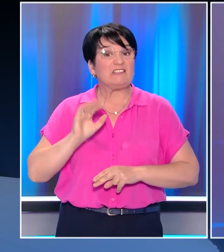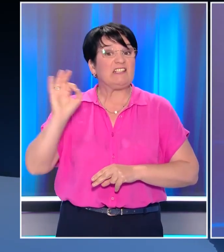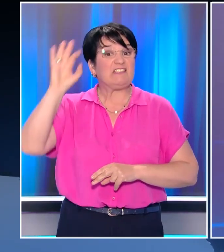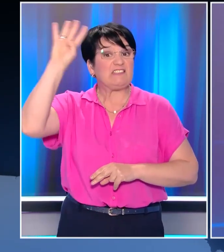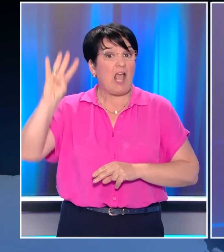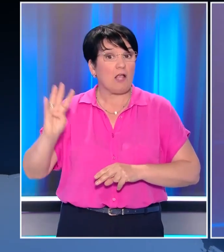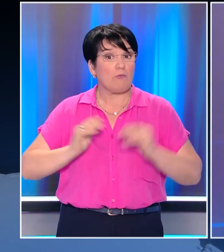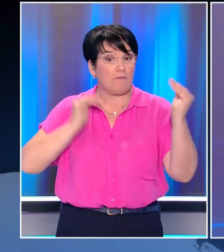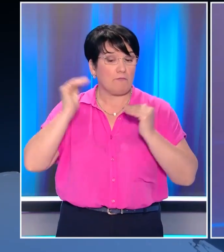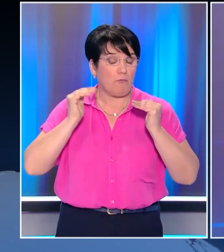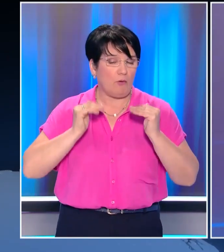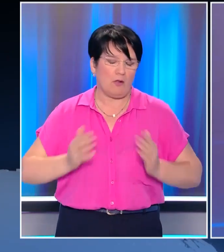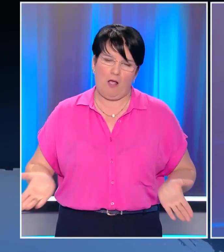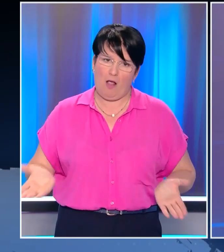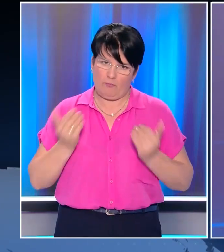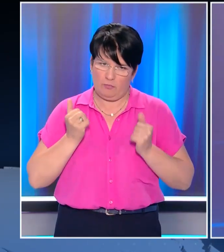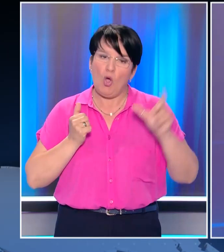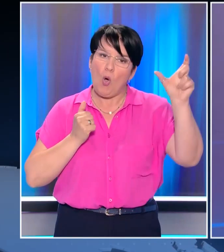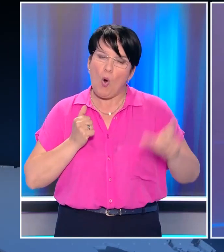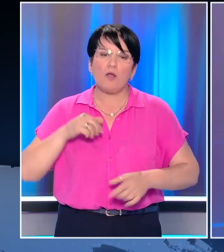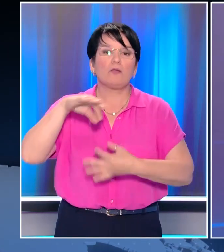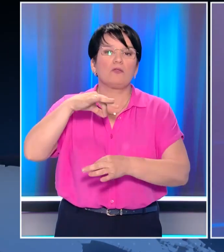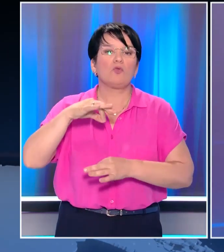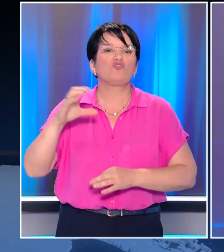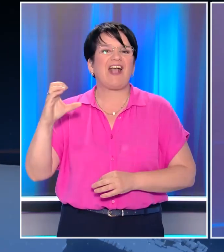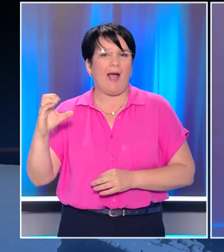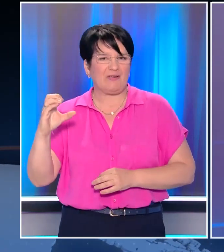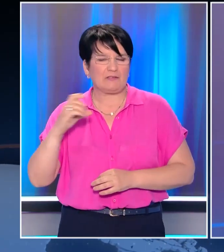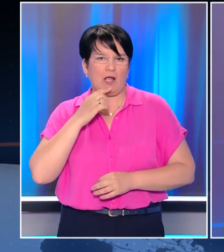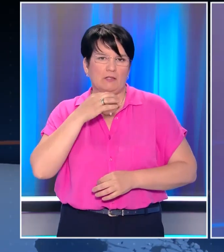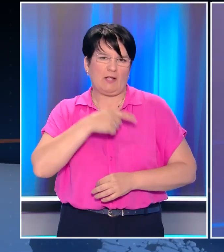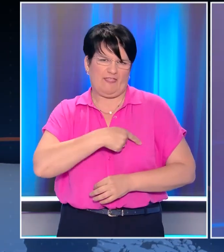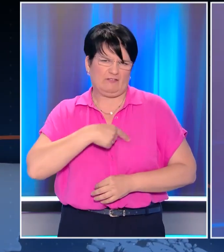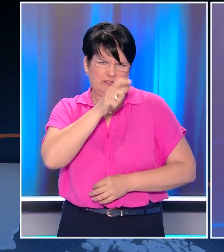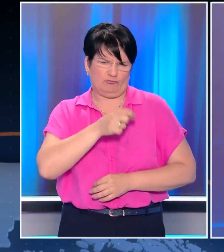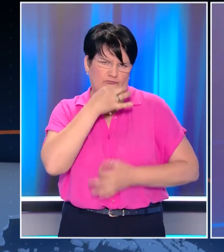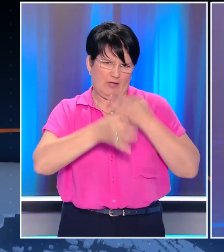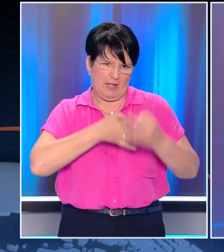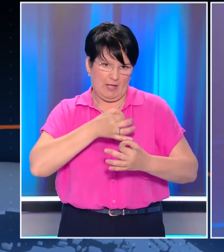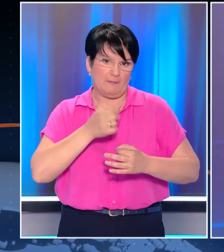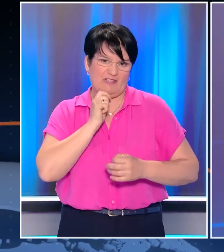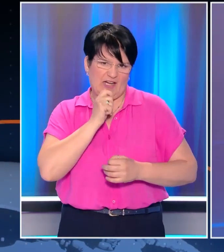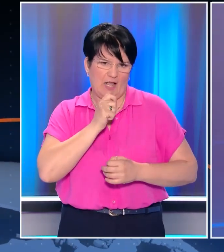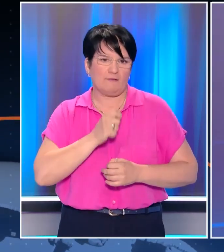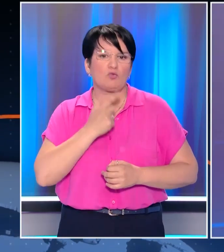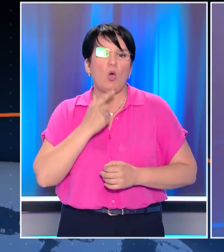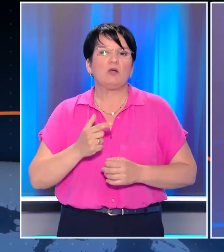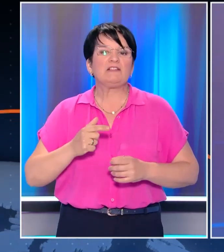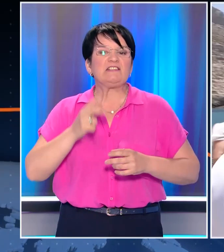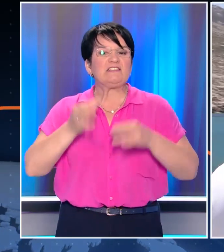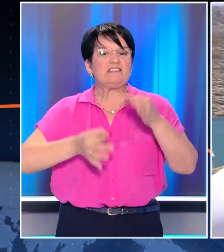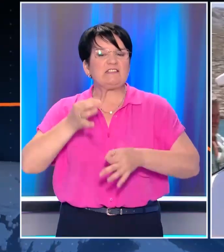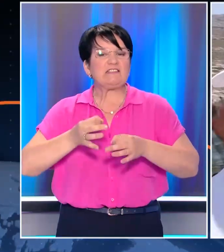Ο κυριάκος Μητσοτάκη σημειώνει μιλώντας στο Κάπιταλ ότι οι σύμμαχοι και τέροι δεν θα μπουν σε μια διανόητη συζήτηση για αλλαγή σύνορων.